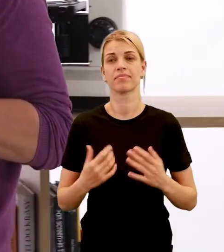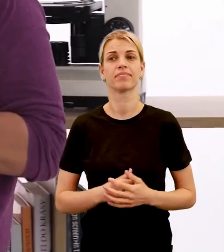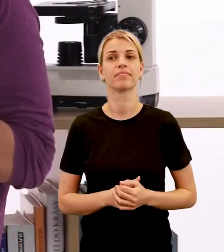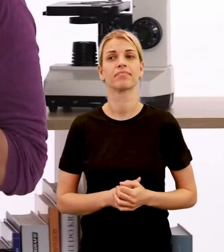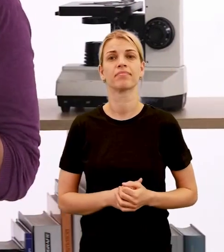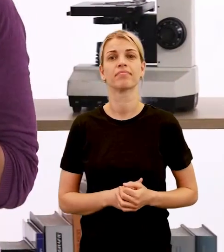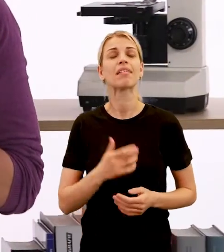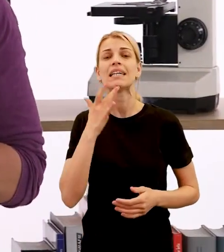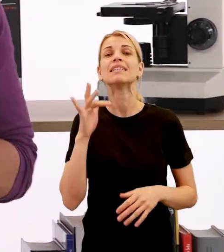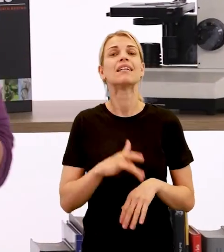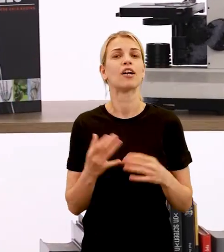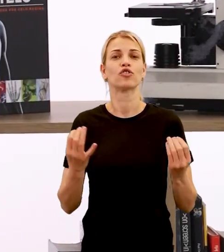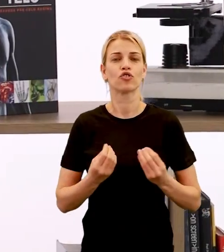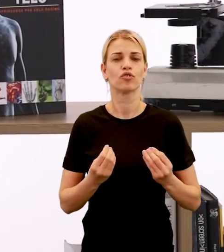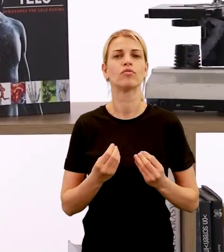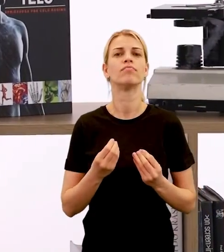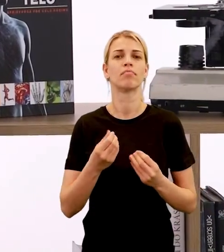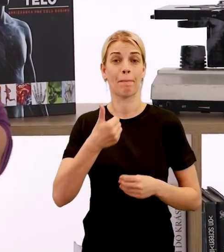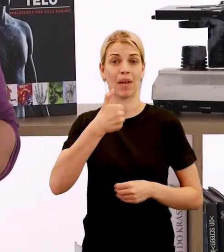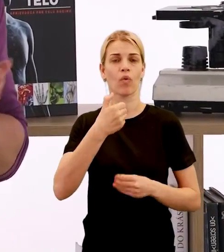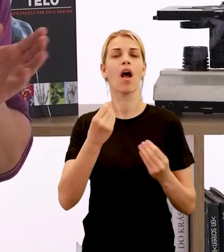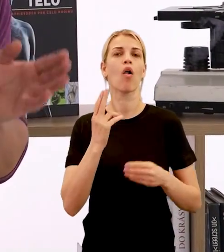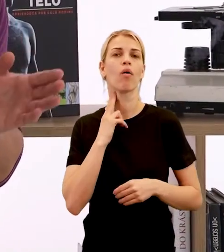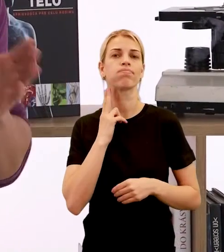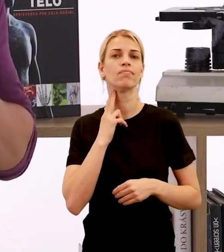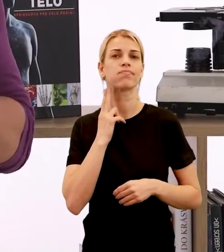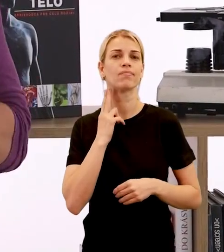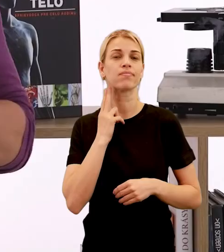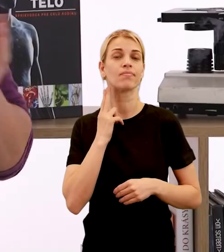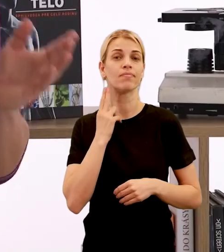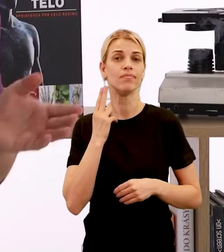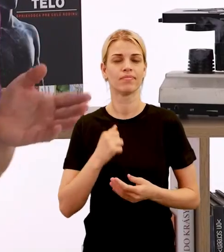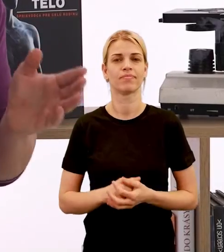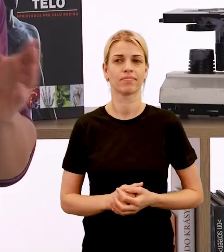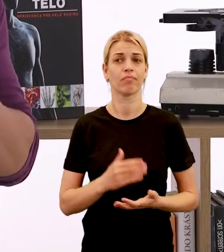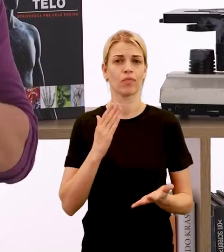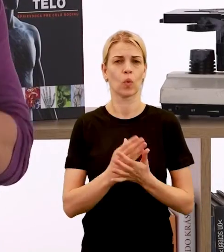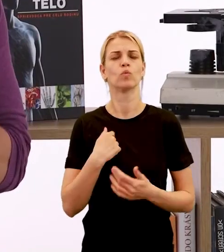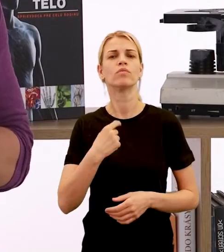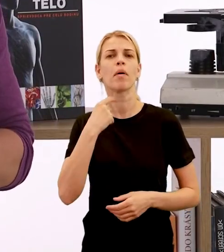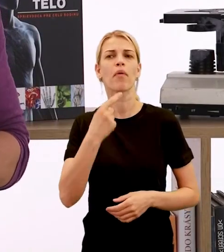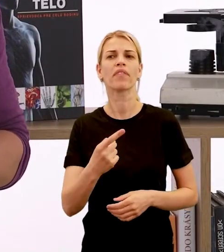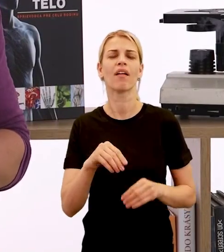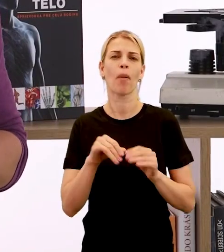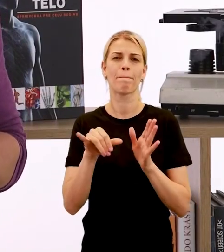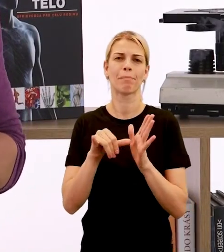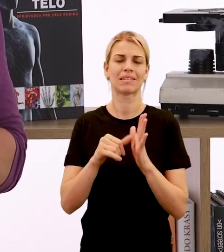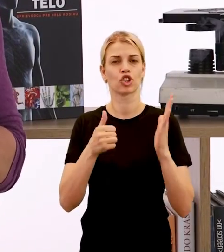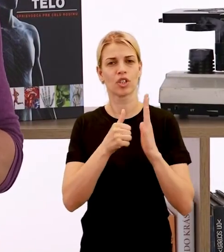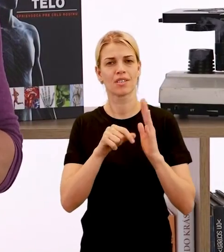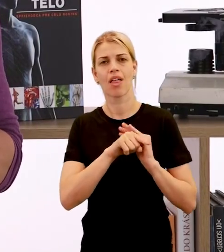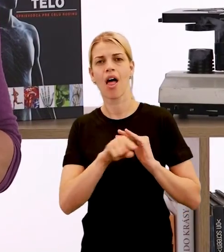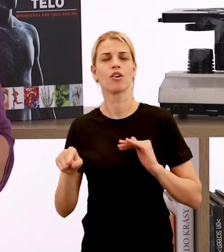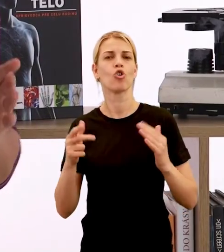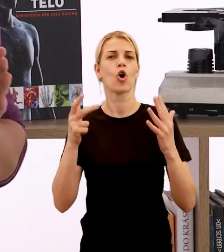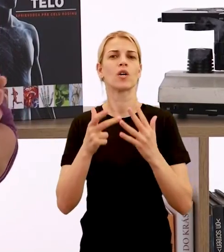počet tepou za minútu. Ako sme si povedali, je to zhruba niečo medzi 60 až 80 úderov